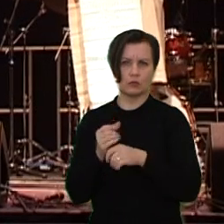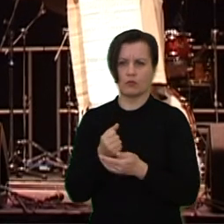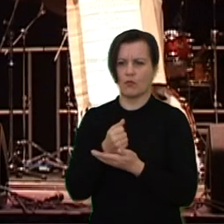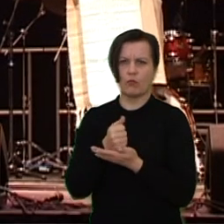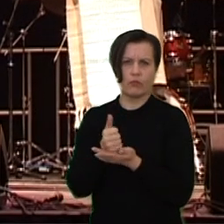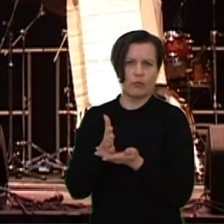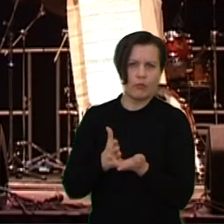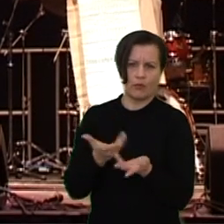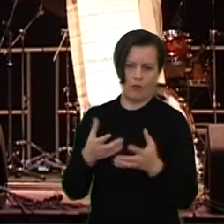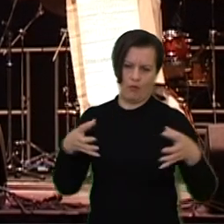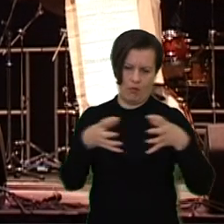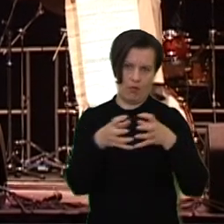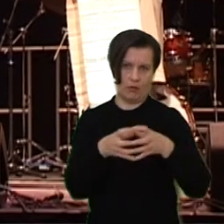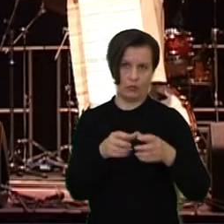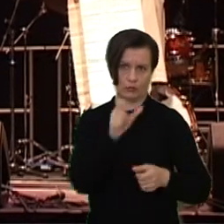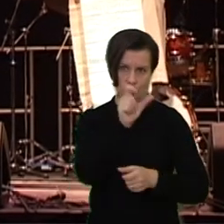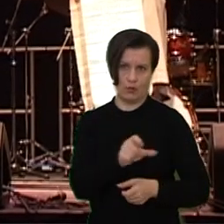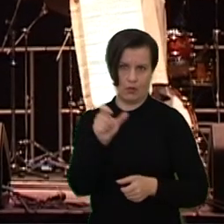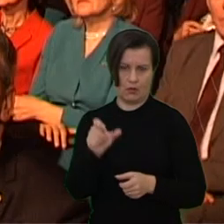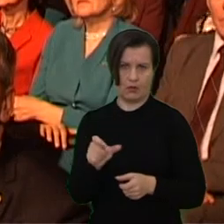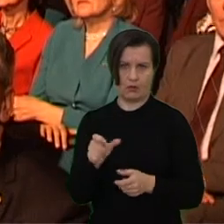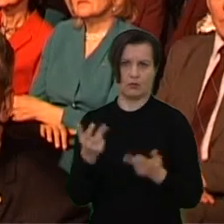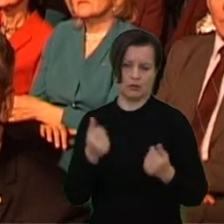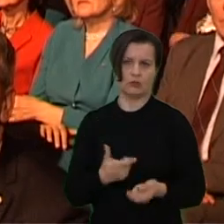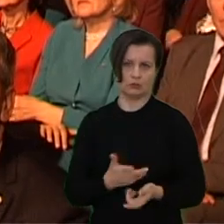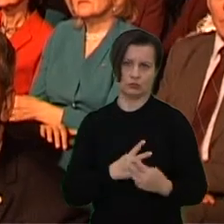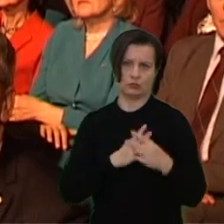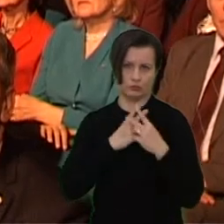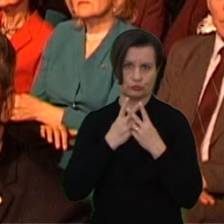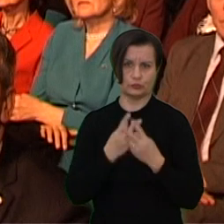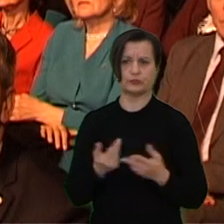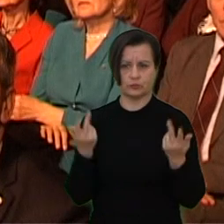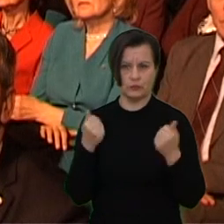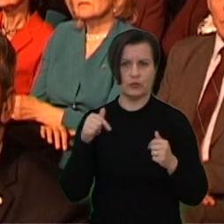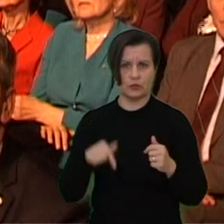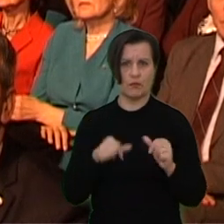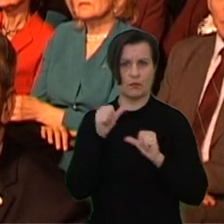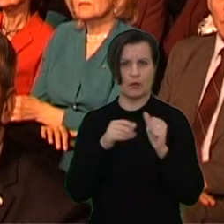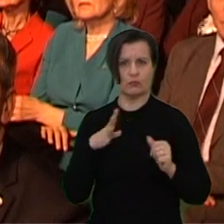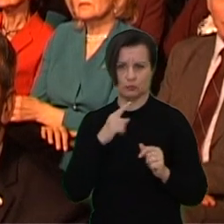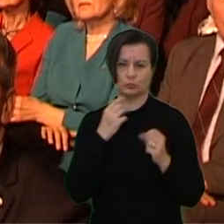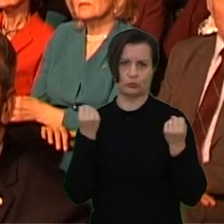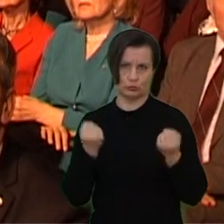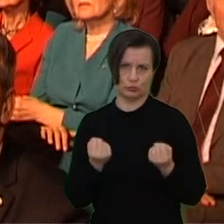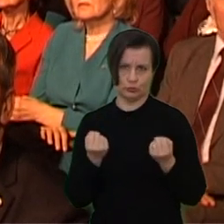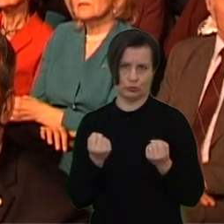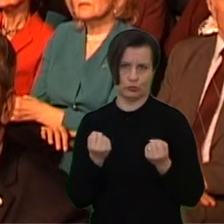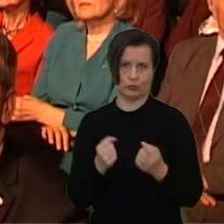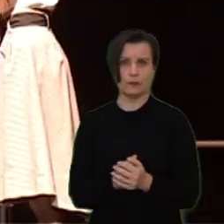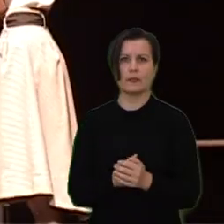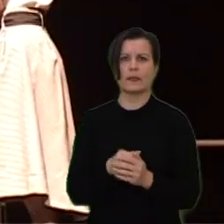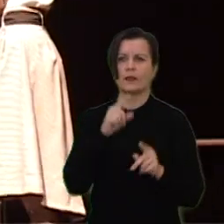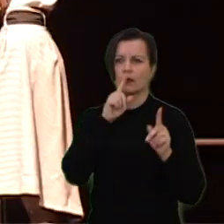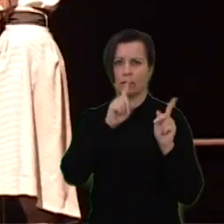tais pilnaverčiais savo bendruomenių nariais. Ir tai taip pat yra labai džiugu. Taip, šiemet metai buvo sunkuoki, kaip aš sakau, turbūt ne